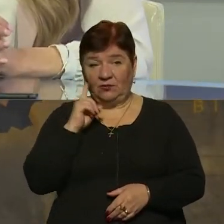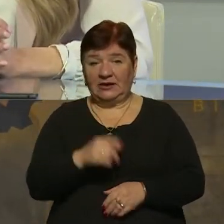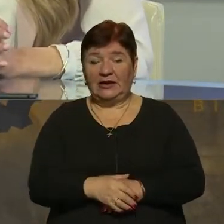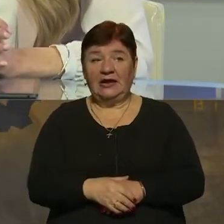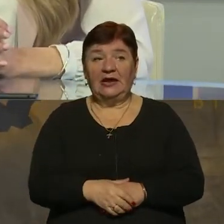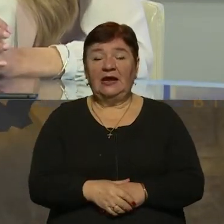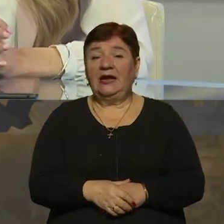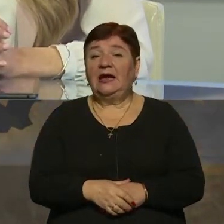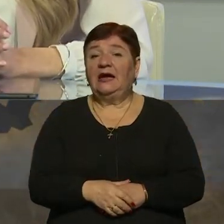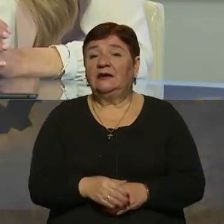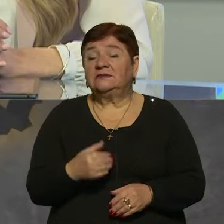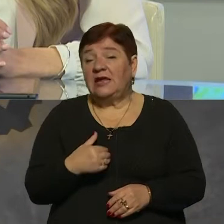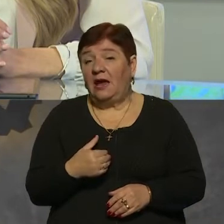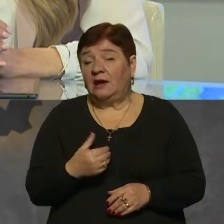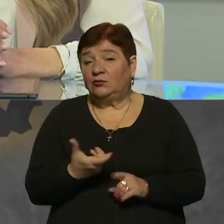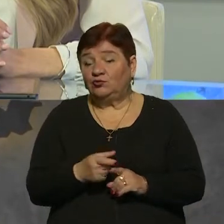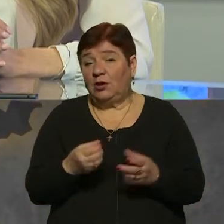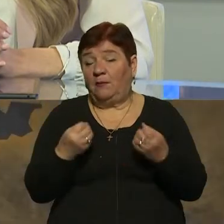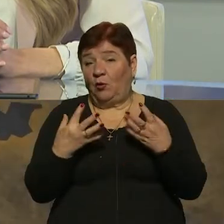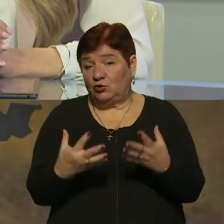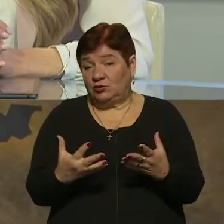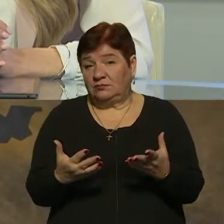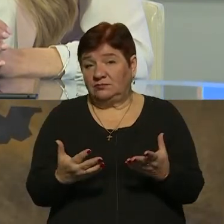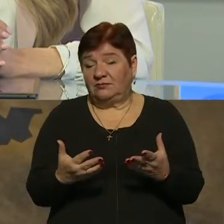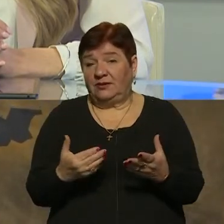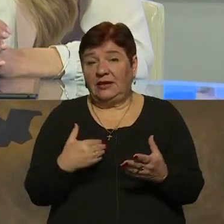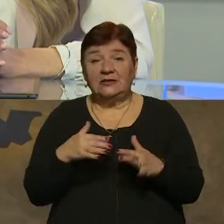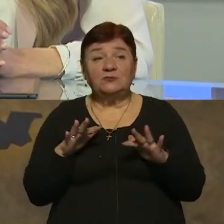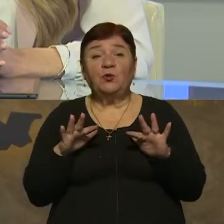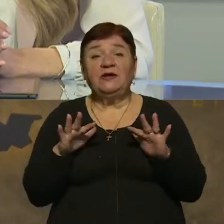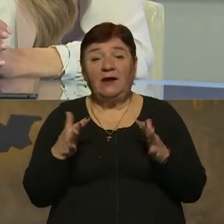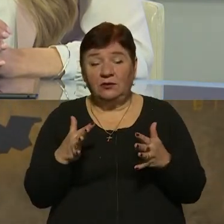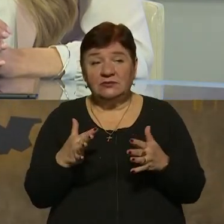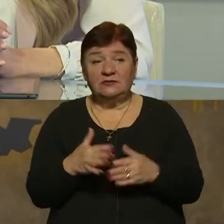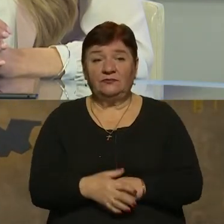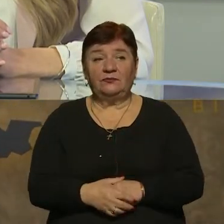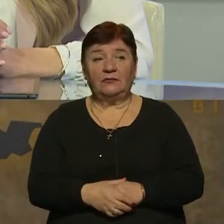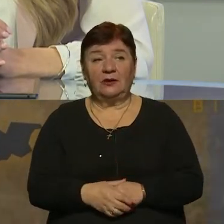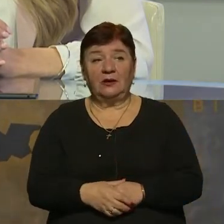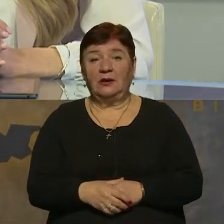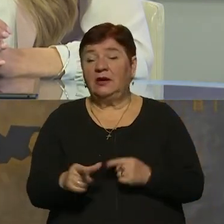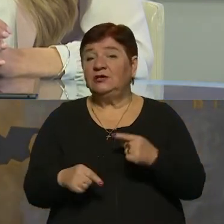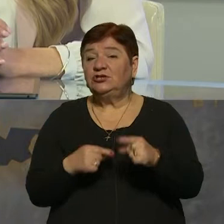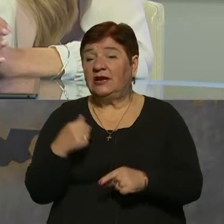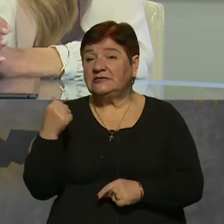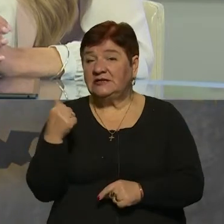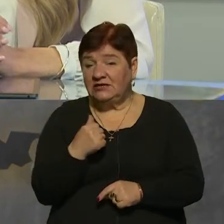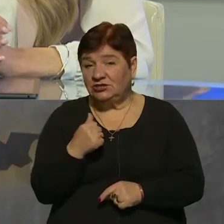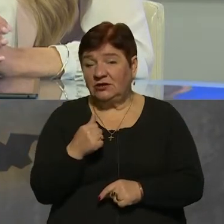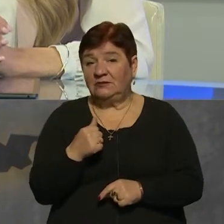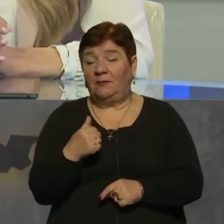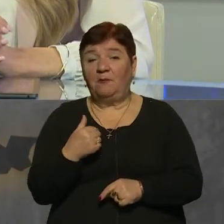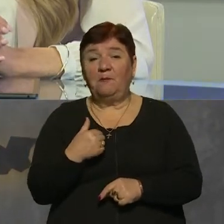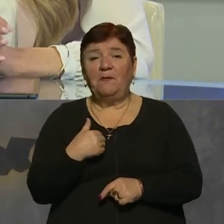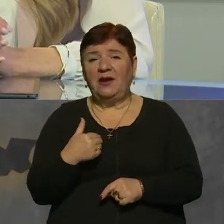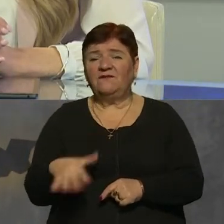Скачати доволі просто, це в Google Маркеті. І сподіваюся, через тиждень в App Store ми